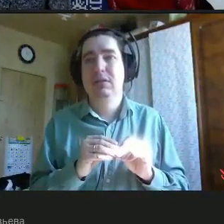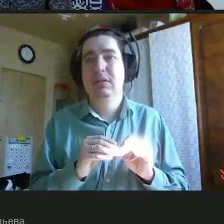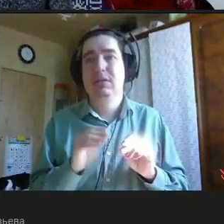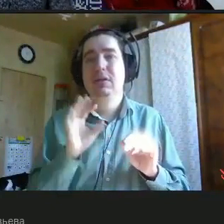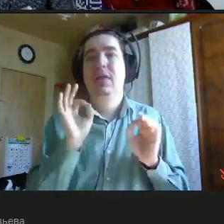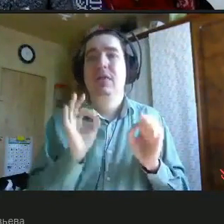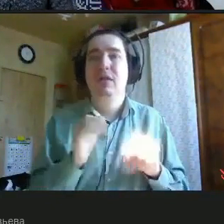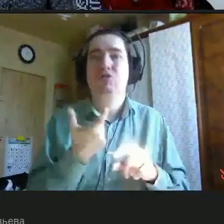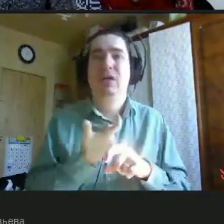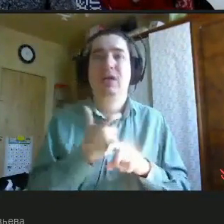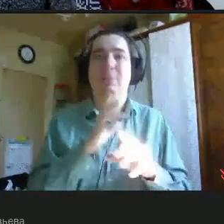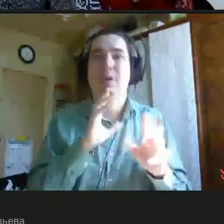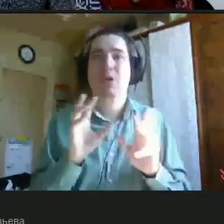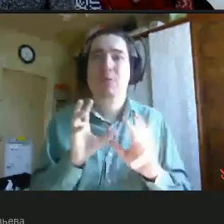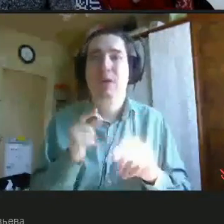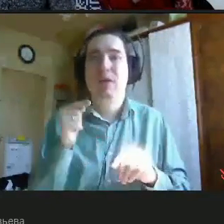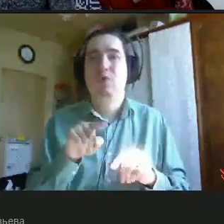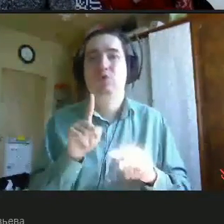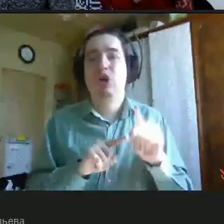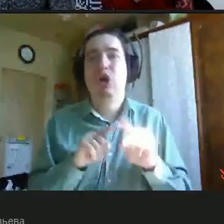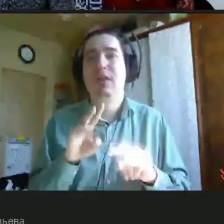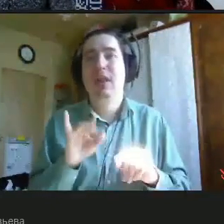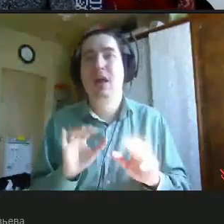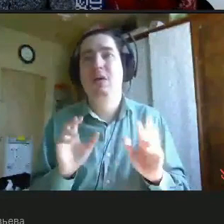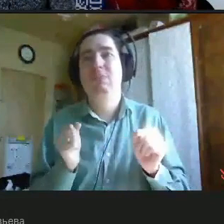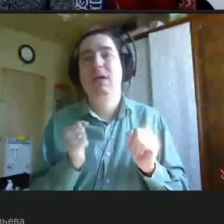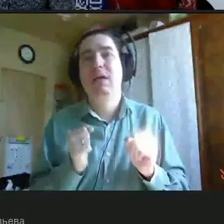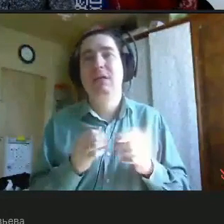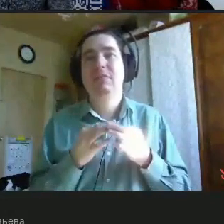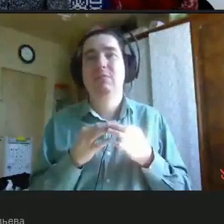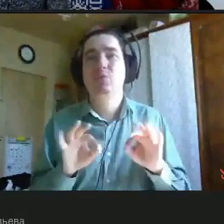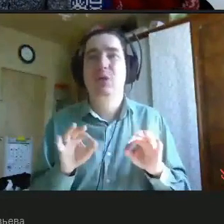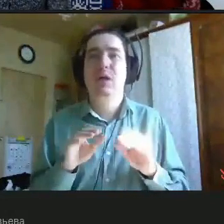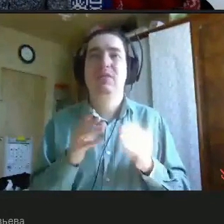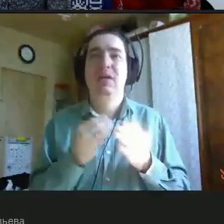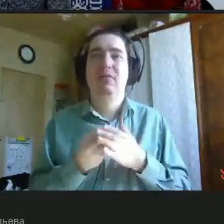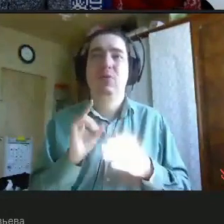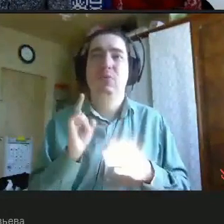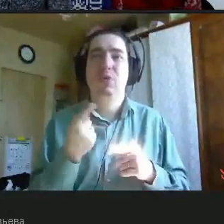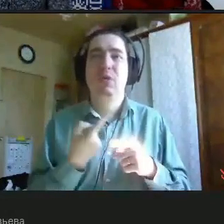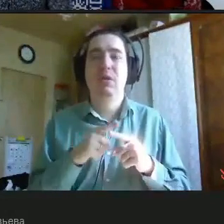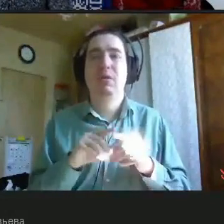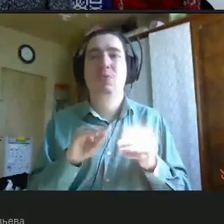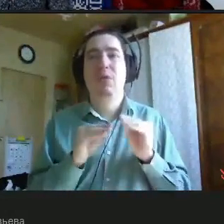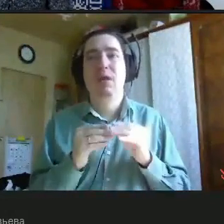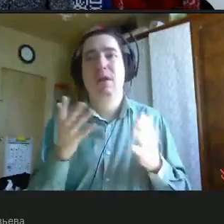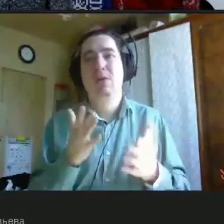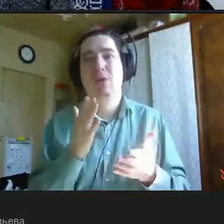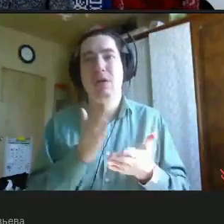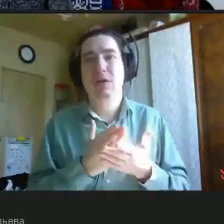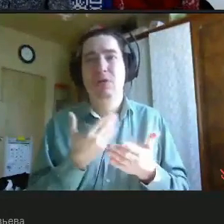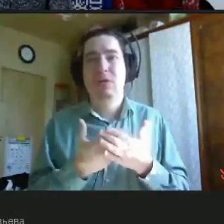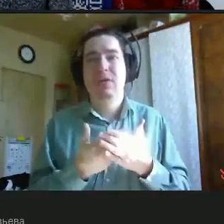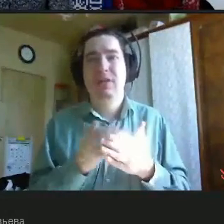гиперопека и то, что родители боятся выпускать своего ребенка, это проблема, которая есть, ну, наверное,